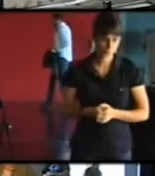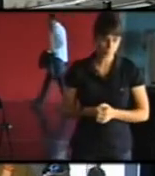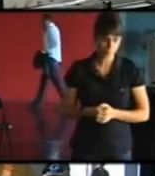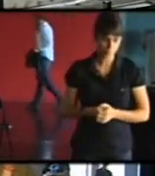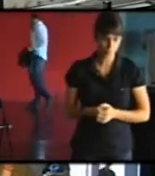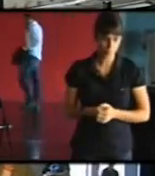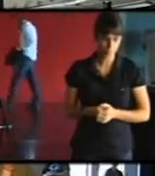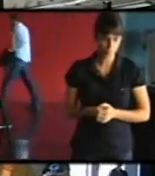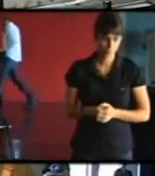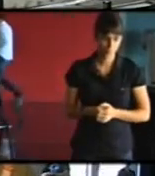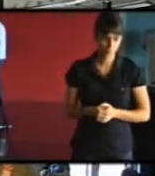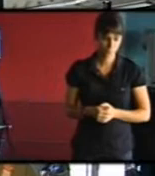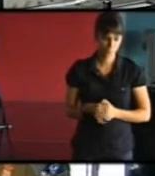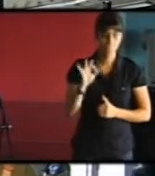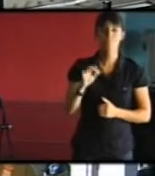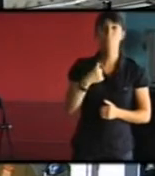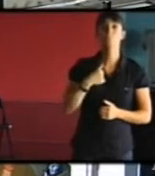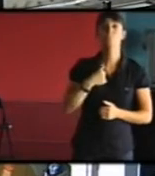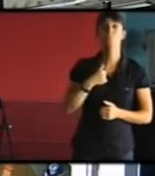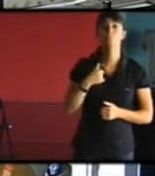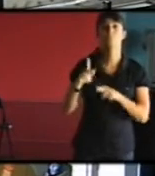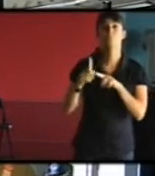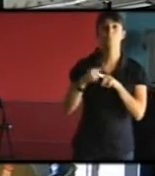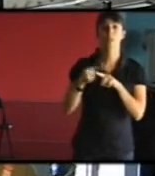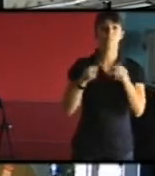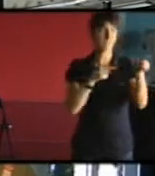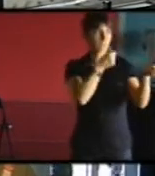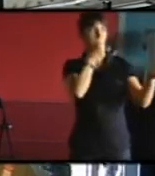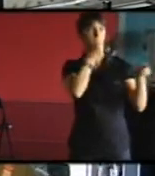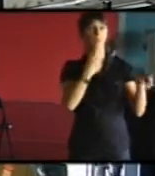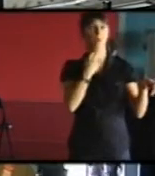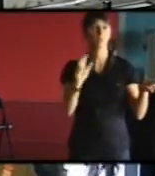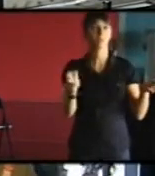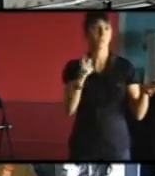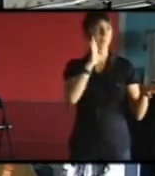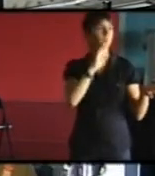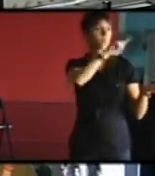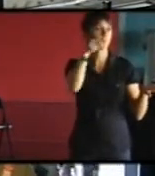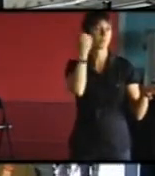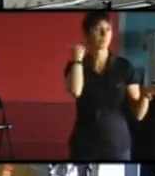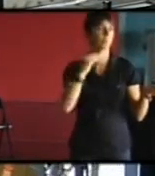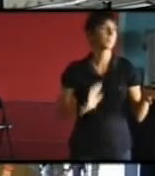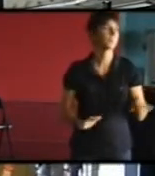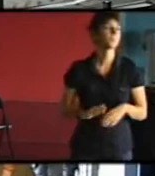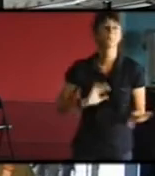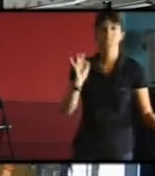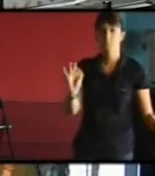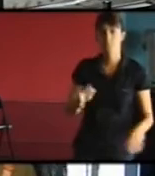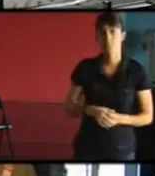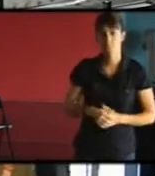Voilà, donc la régie a lancé ce petit film pour préciser... coller bien le micro sur le menton, que vous entendez bien partout. Entendu.